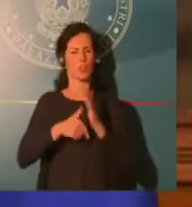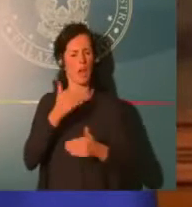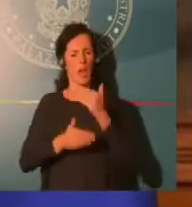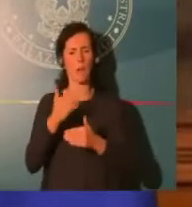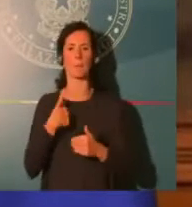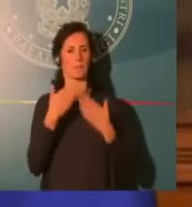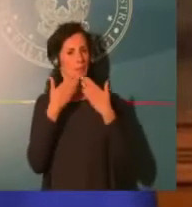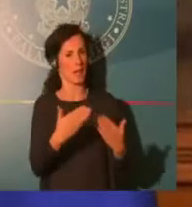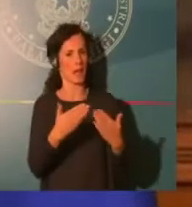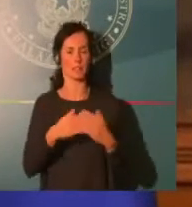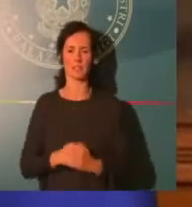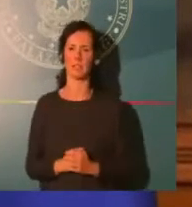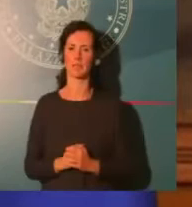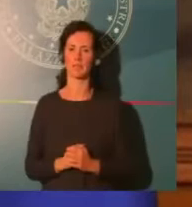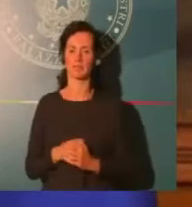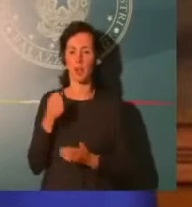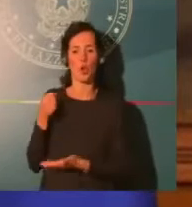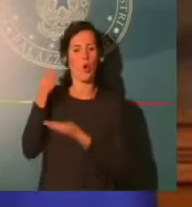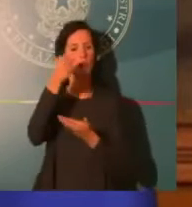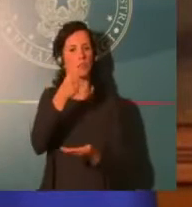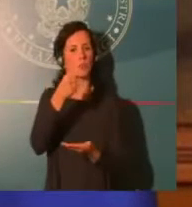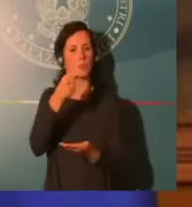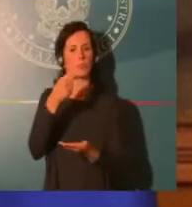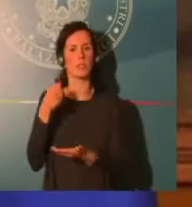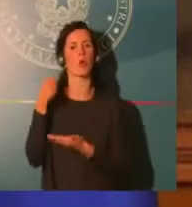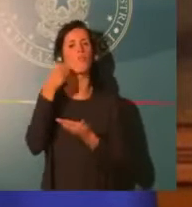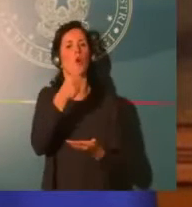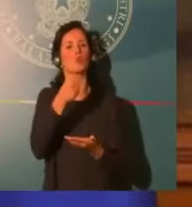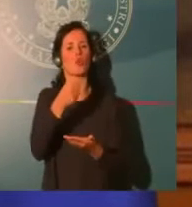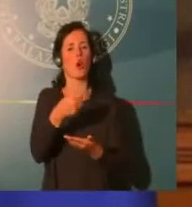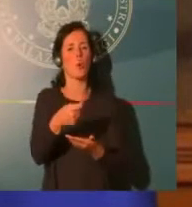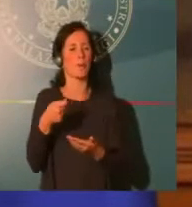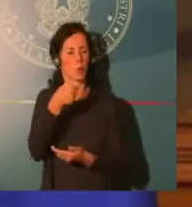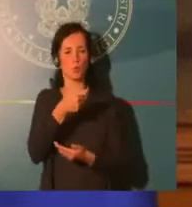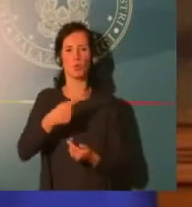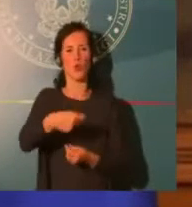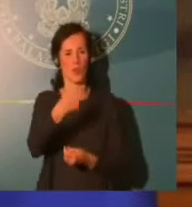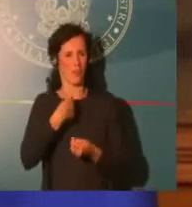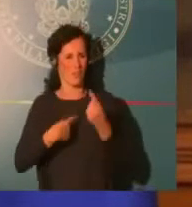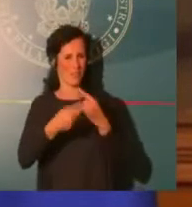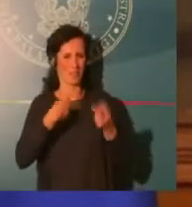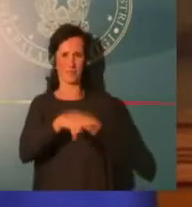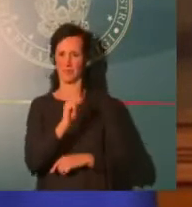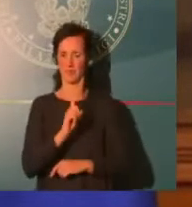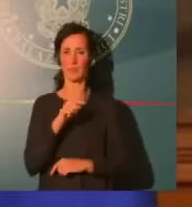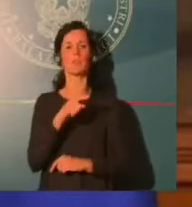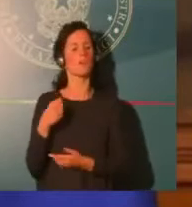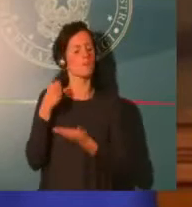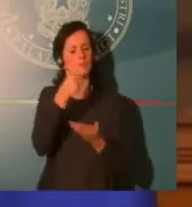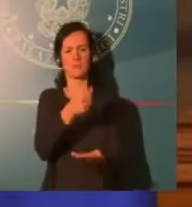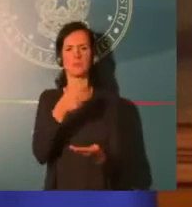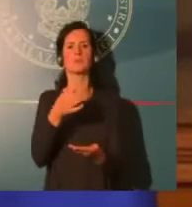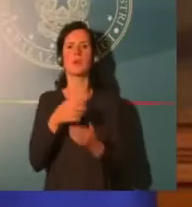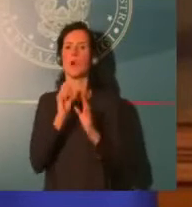interessate con bonifico dell'Agenzia delle Entrate. Ho già anticipato che questo è il metodo più rapido,